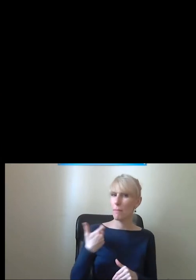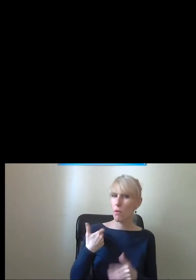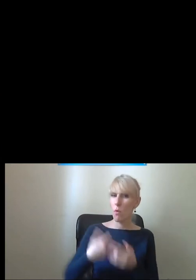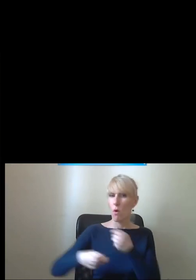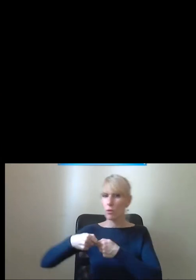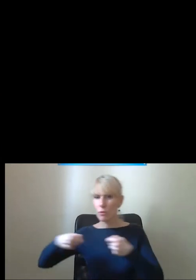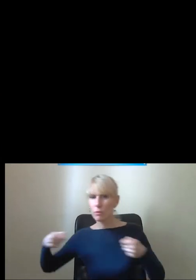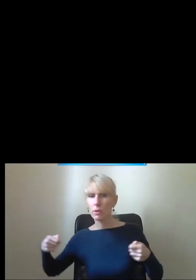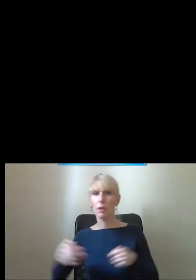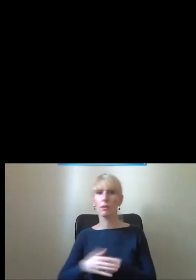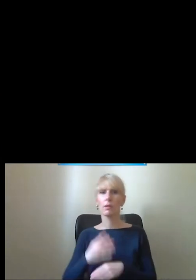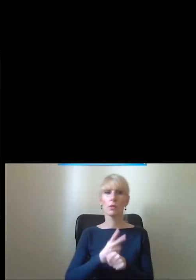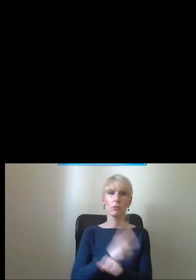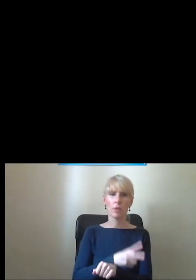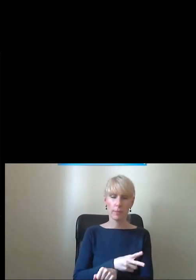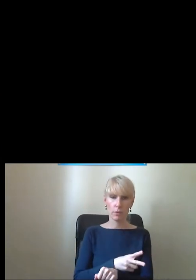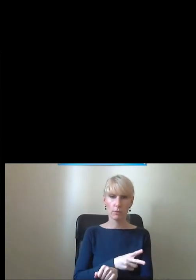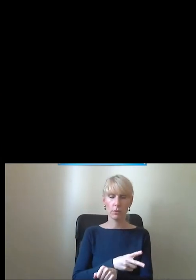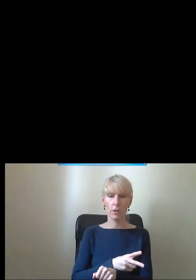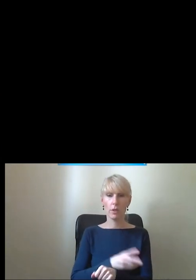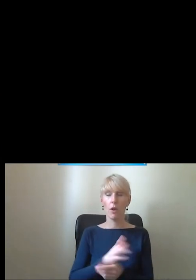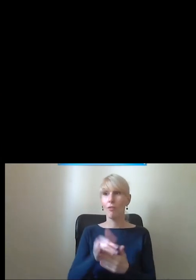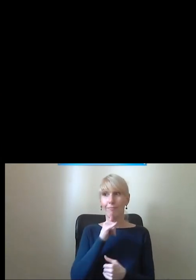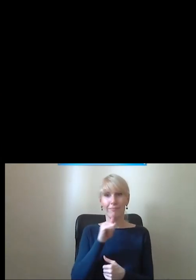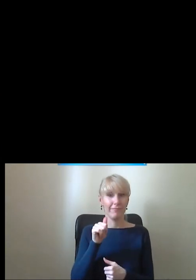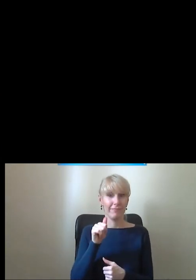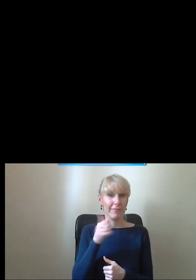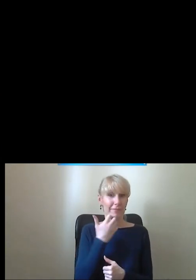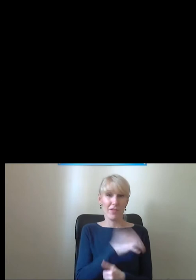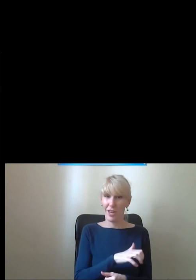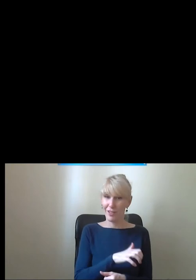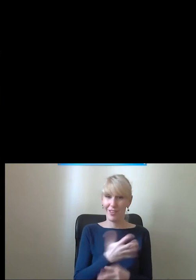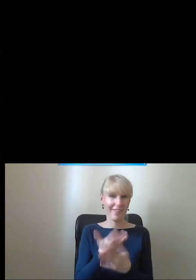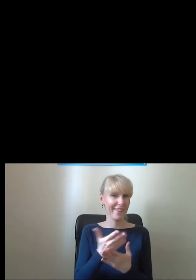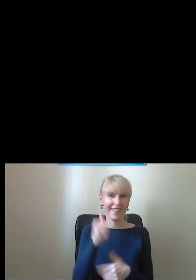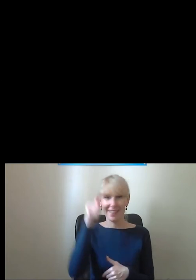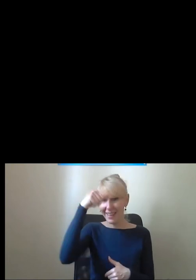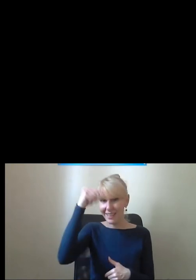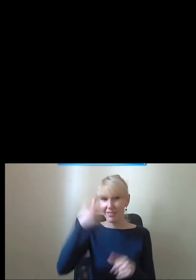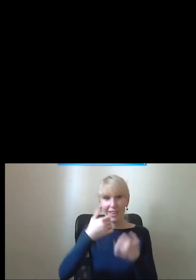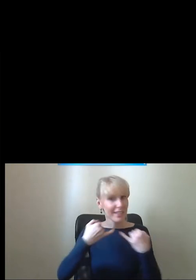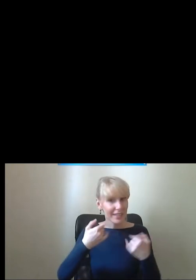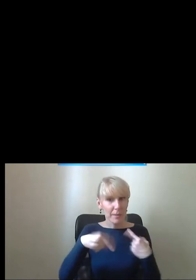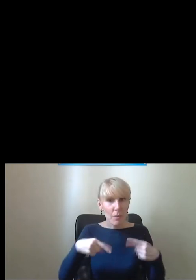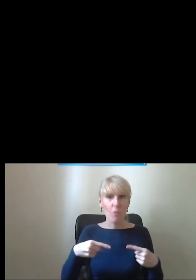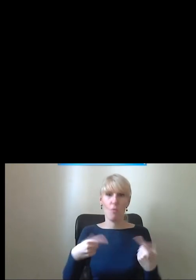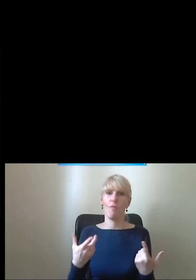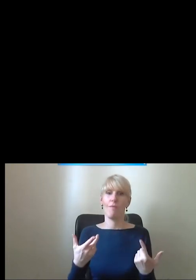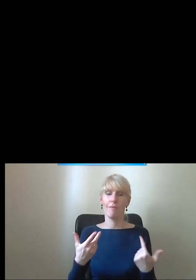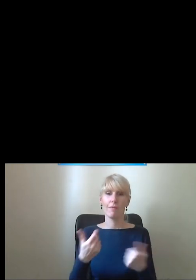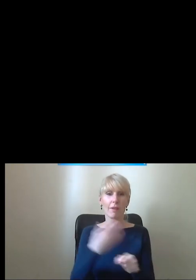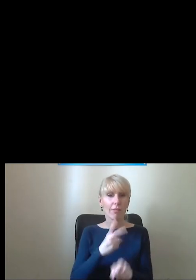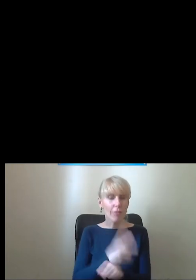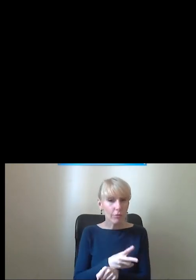dostępnościowych. Wtedy to się jeszcze nawet tak nie nazywało, ale jak się podchodziło do rozwiązań dostępnościowych